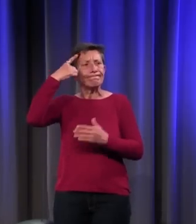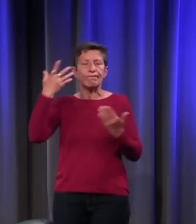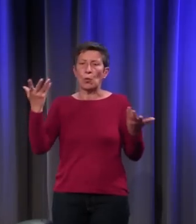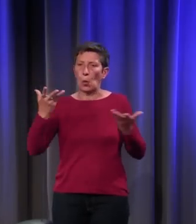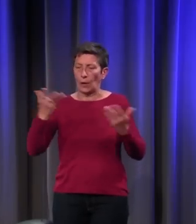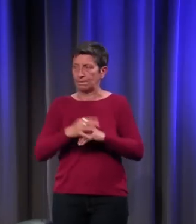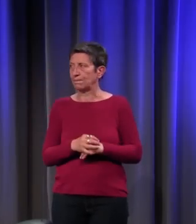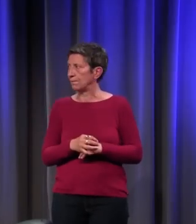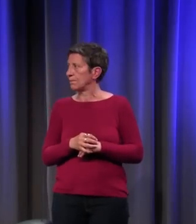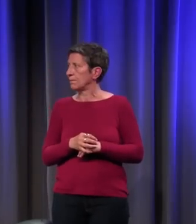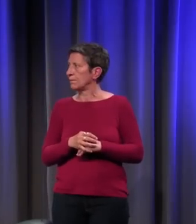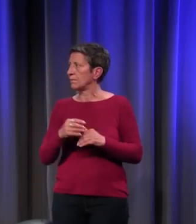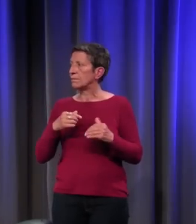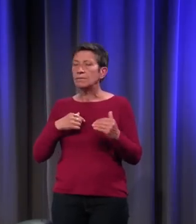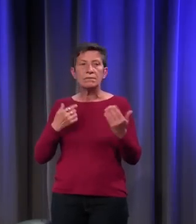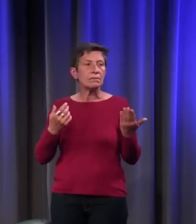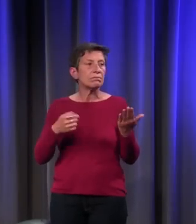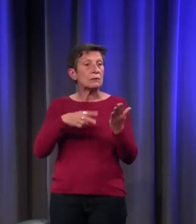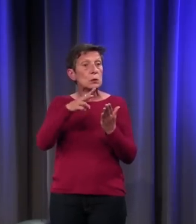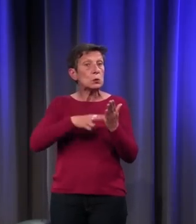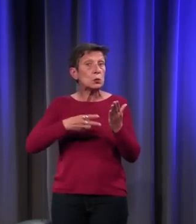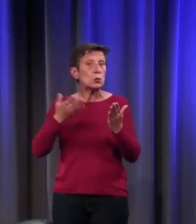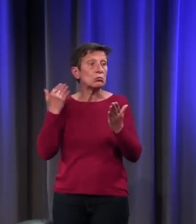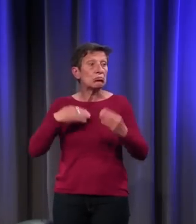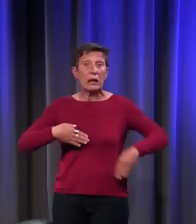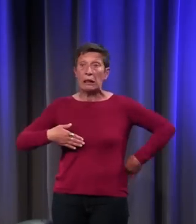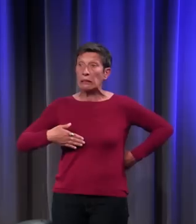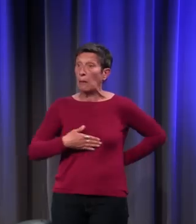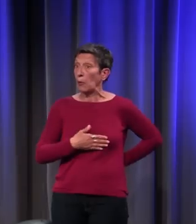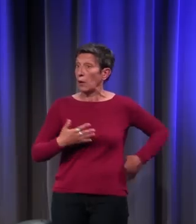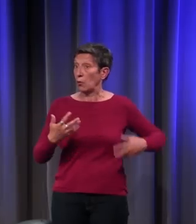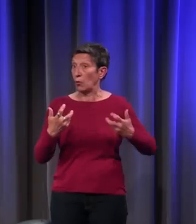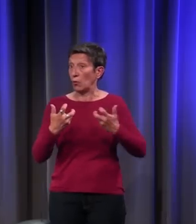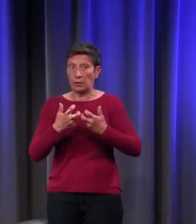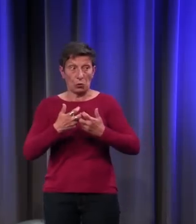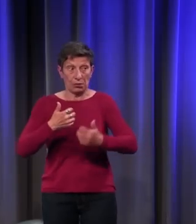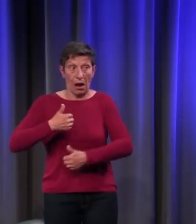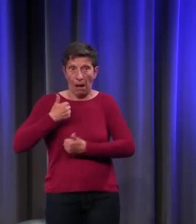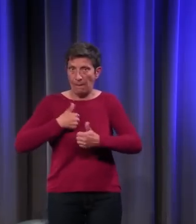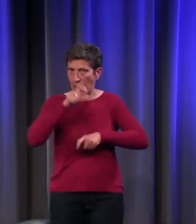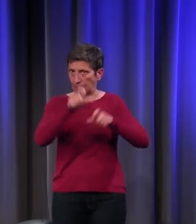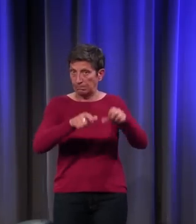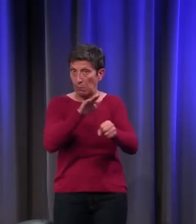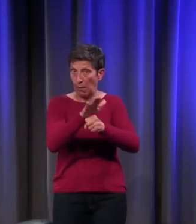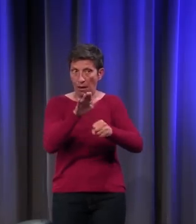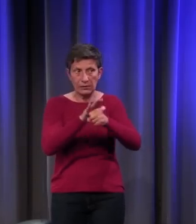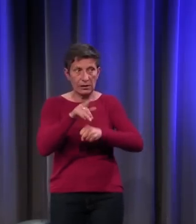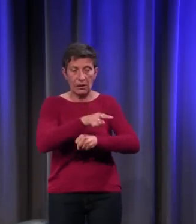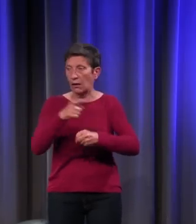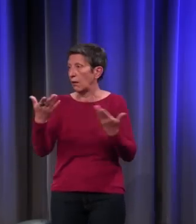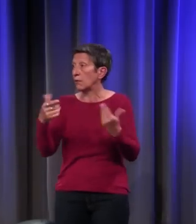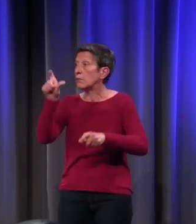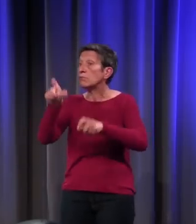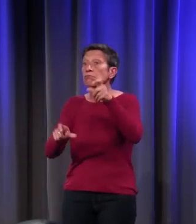celle-ci. J'ai lu dernièrement que Napoléon, quand il n'avait pas assez de monde pour ses armées, prenait des gens dans